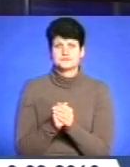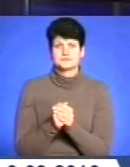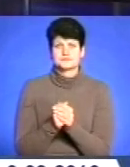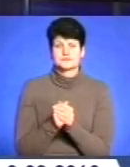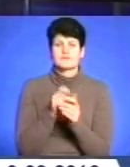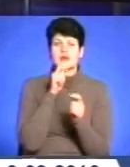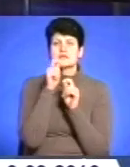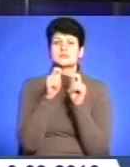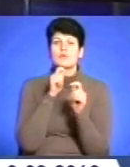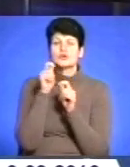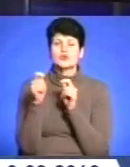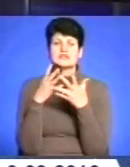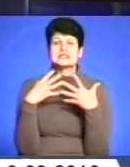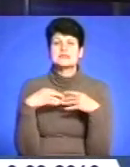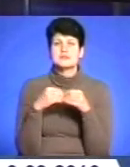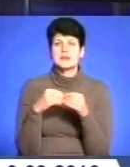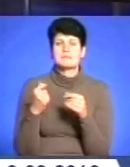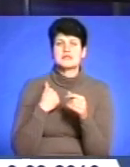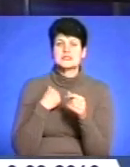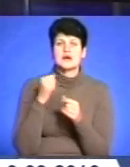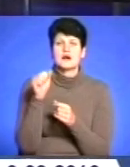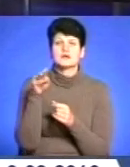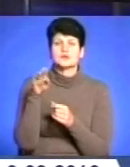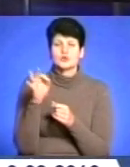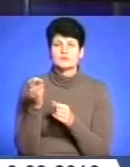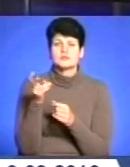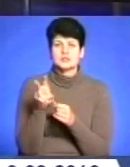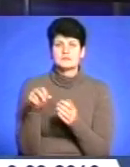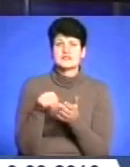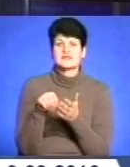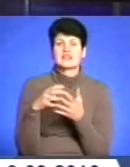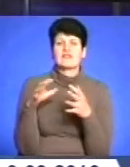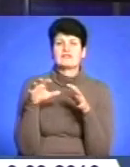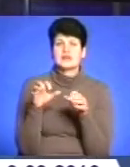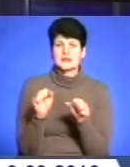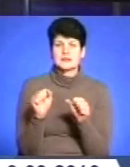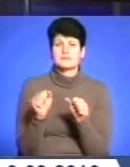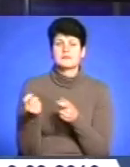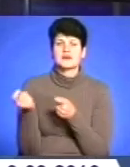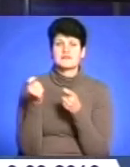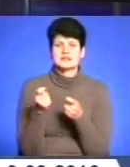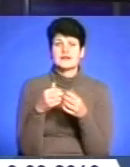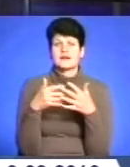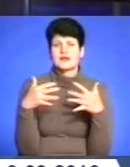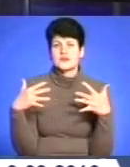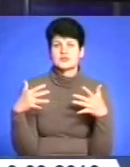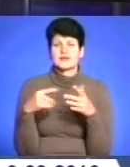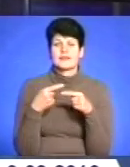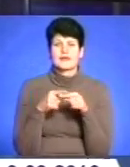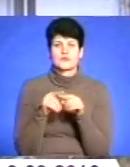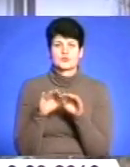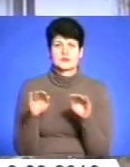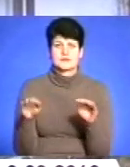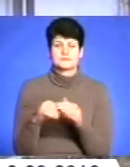З подарунками до сім'ї бійця АТО у Козову завітали представники влади. Привезли побутові речі і техніку дітям. Більше дивимось далі.